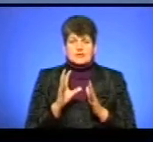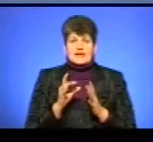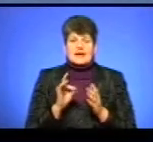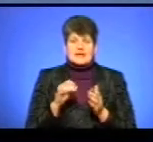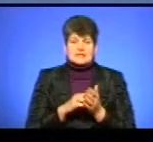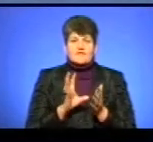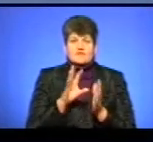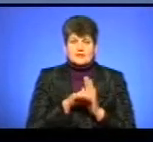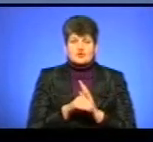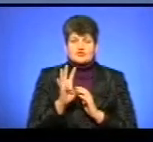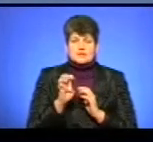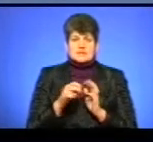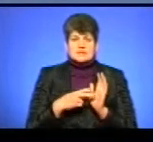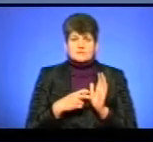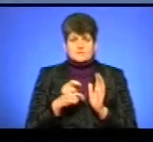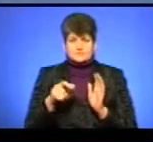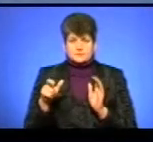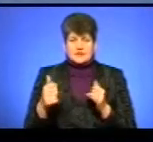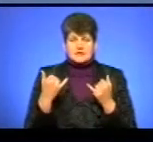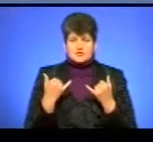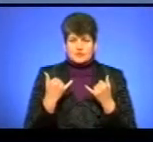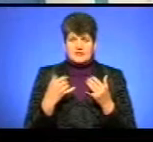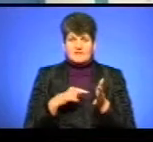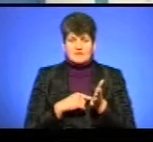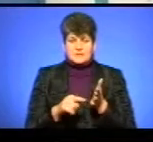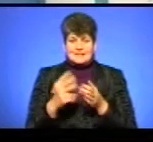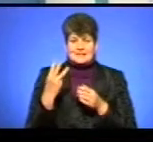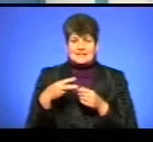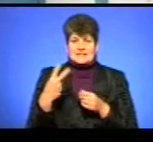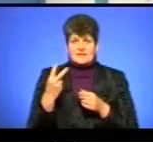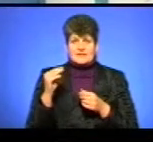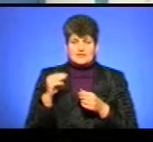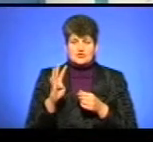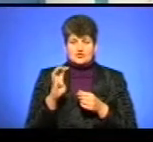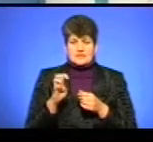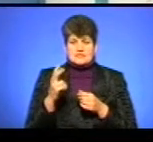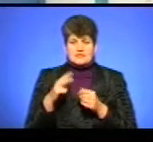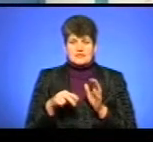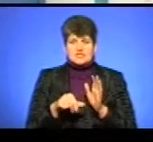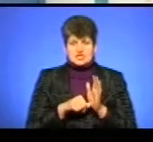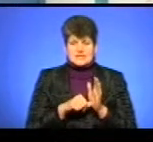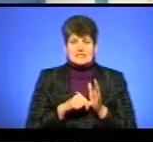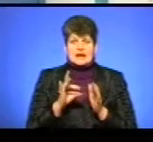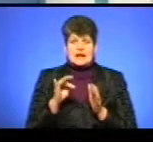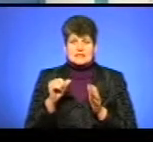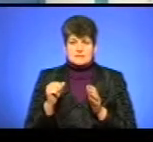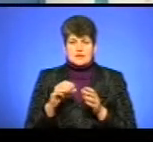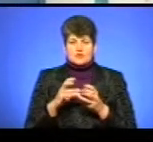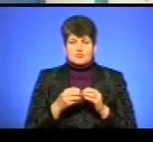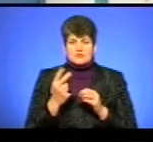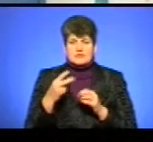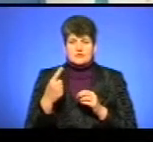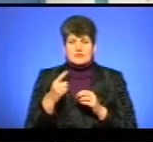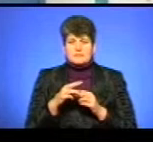700 пацієнтів, і на сьогодні виписано 32 426 рецептів на суму 21